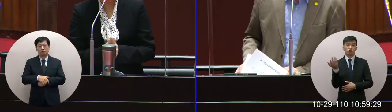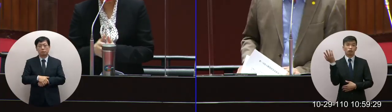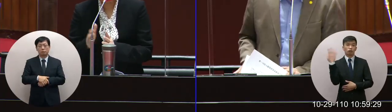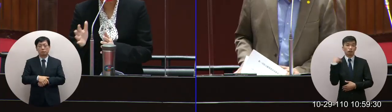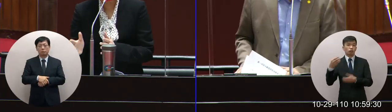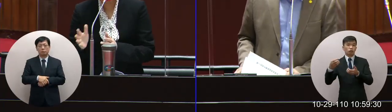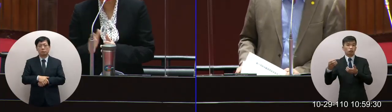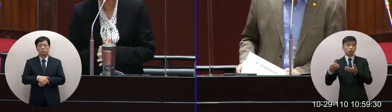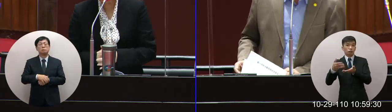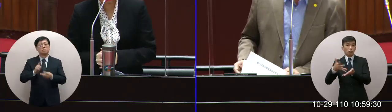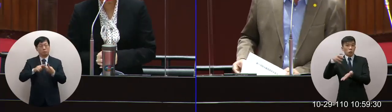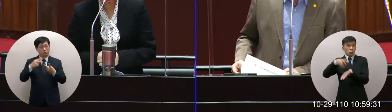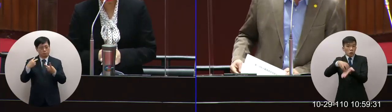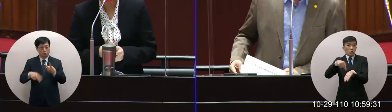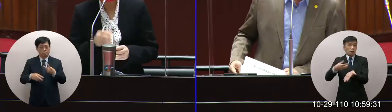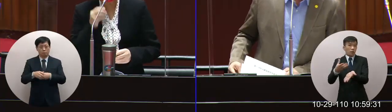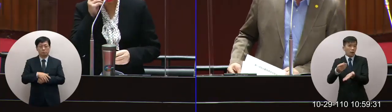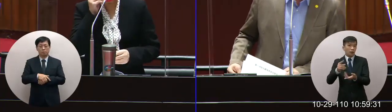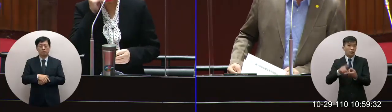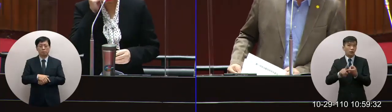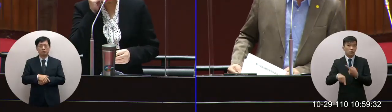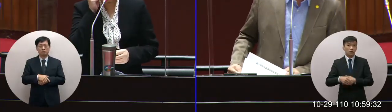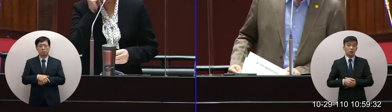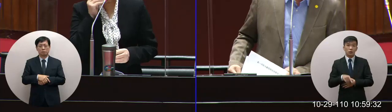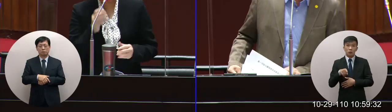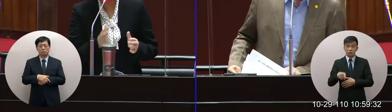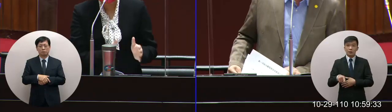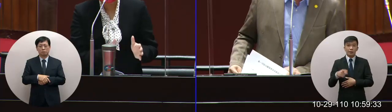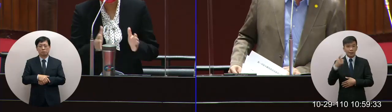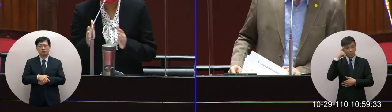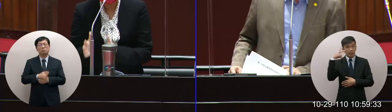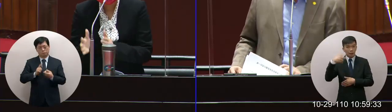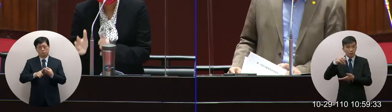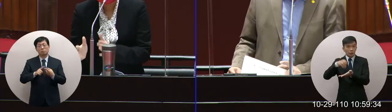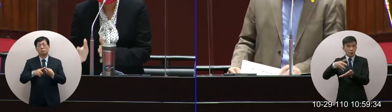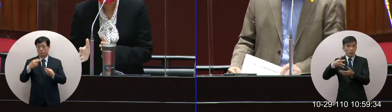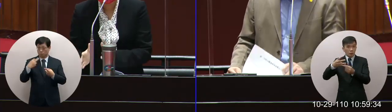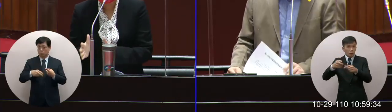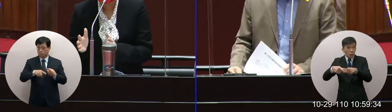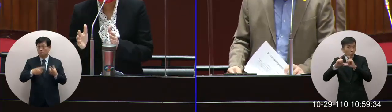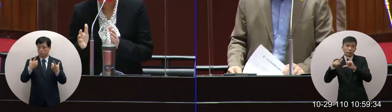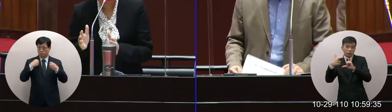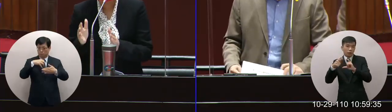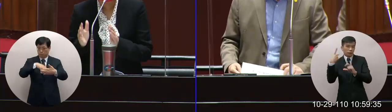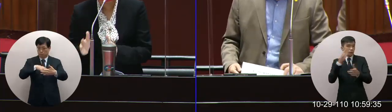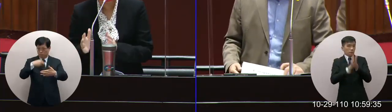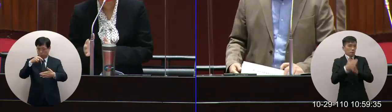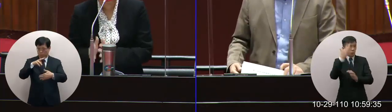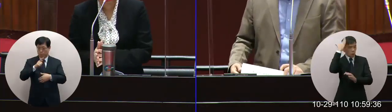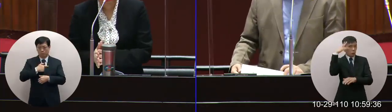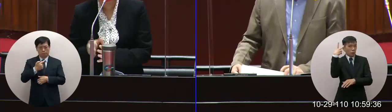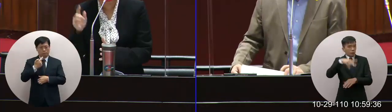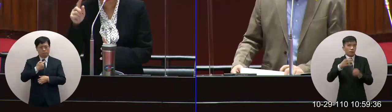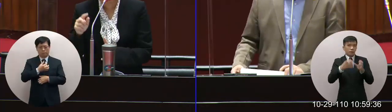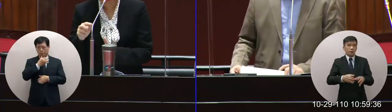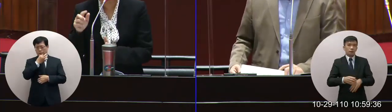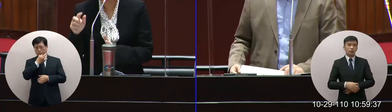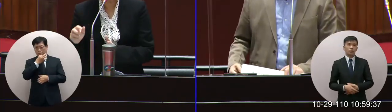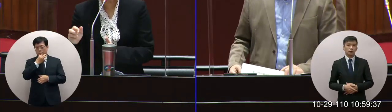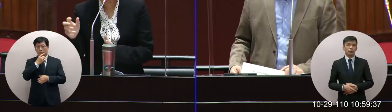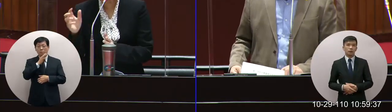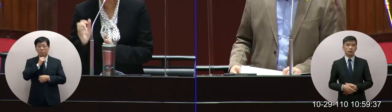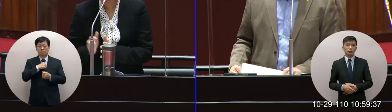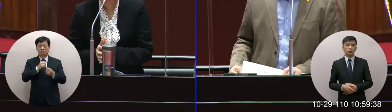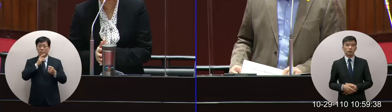其實等於是不是重啟核四是重建一個核電廠對不對是的然後他其實還有一個非常不確定的恩